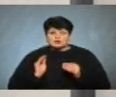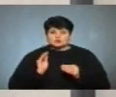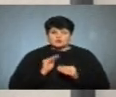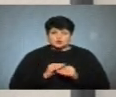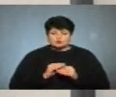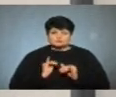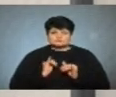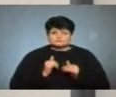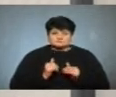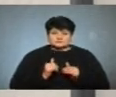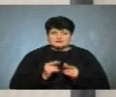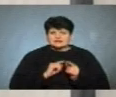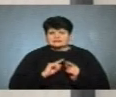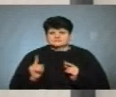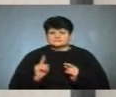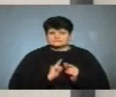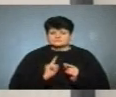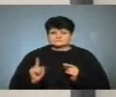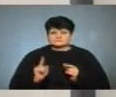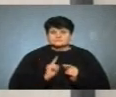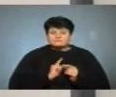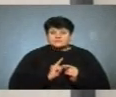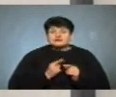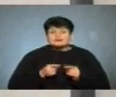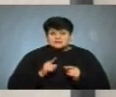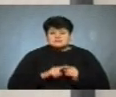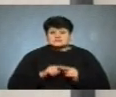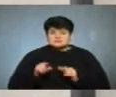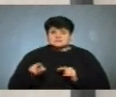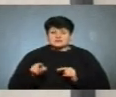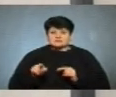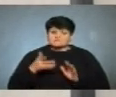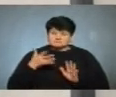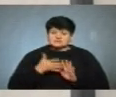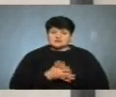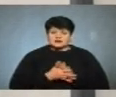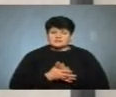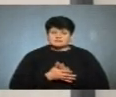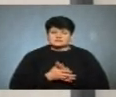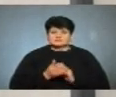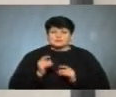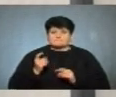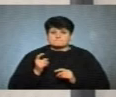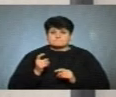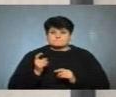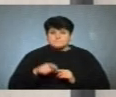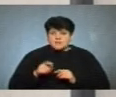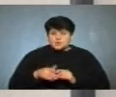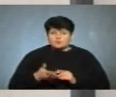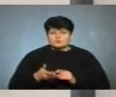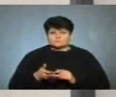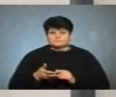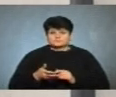водою долаємо значну відстань. І це, відповідно, затрати і пального, і ресурсу. У